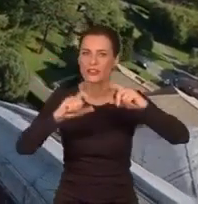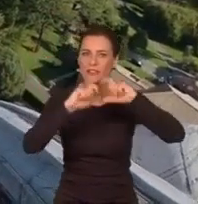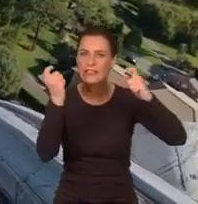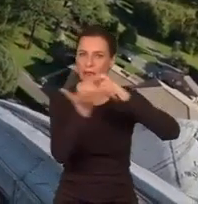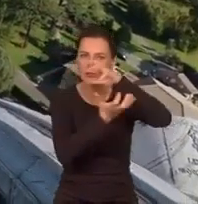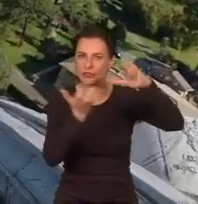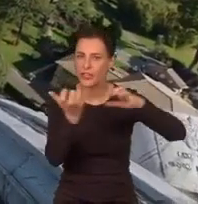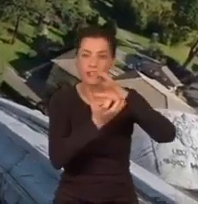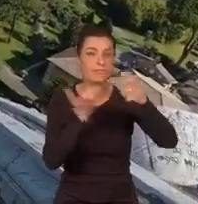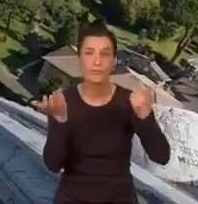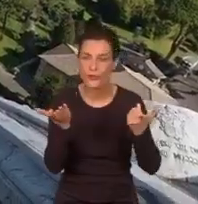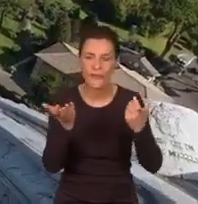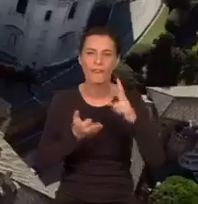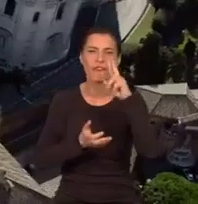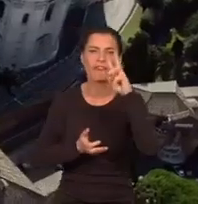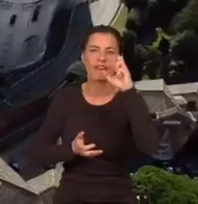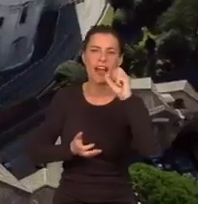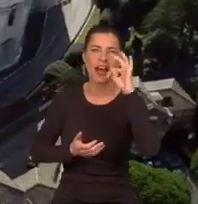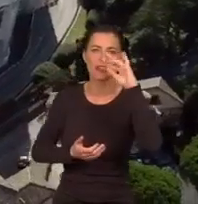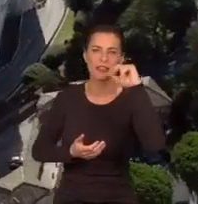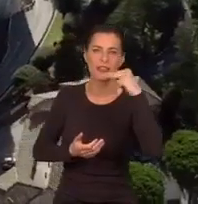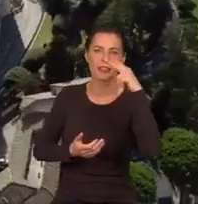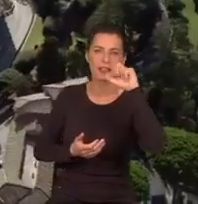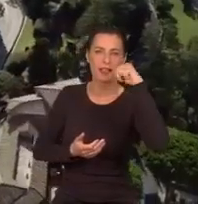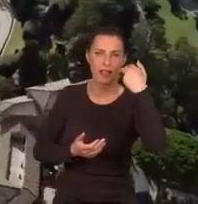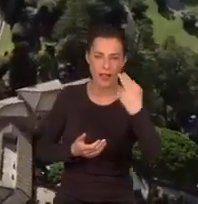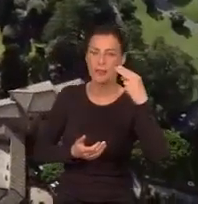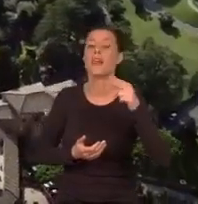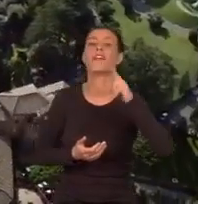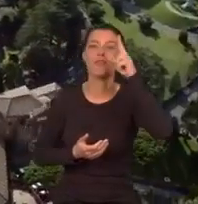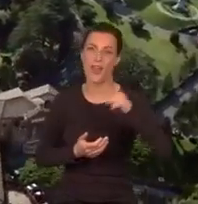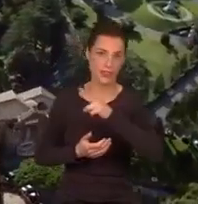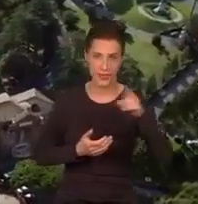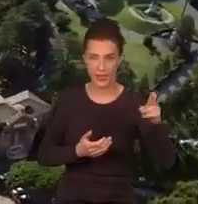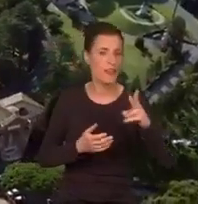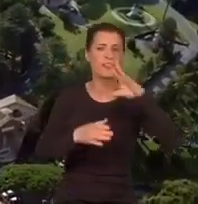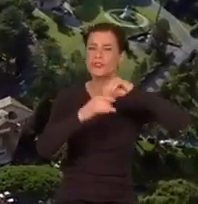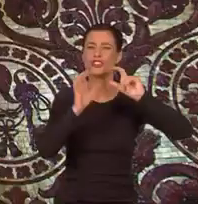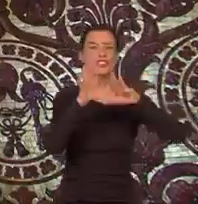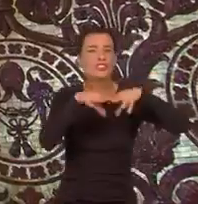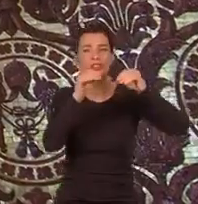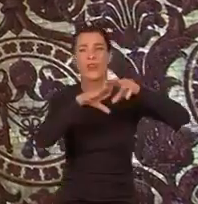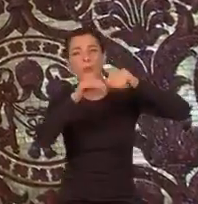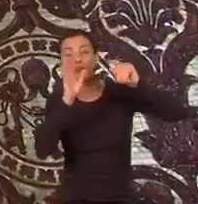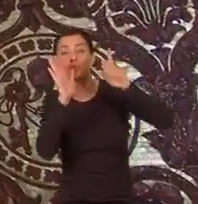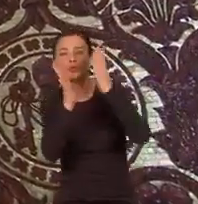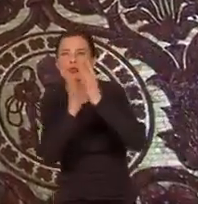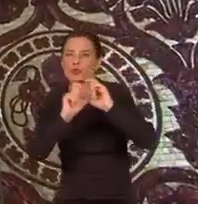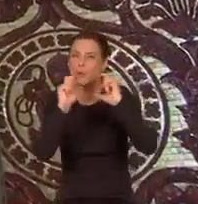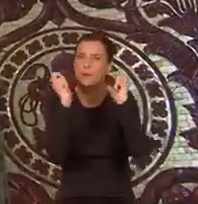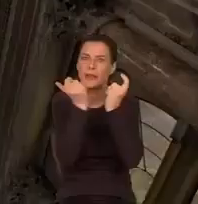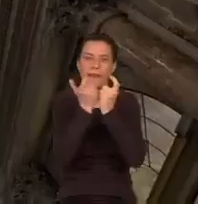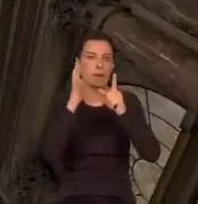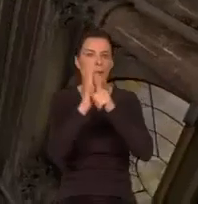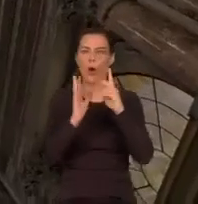Watykan. W mieście zbudowanym nad skromnym grobem św. Piotra wszystko było okazałe już od pierwszej bazyliki, niemal